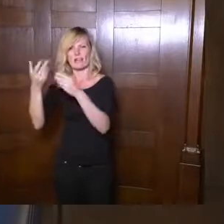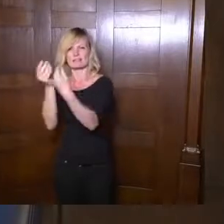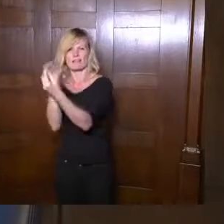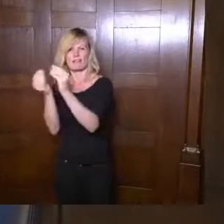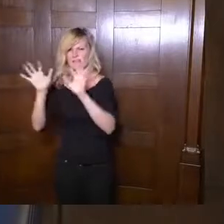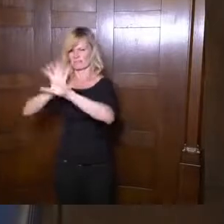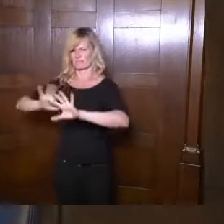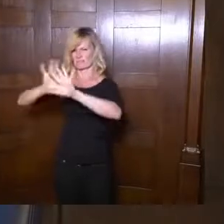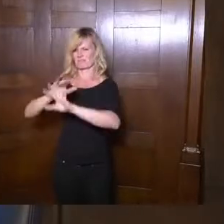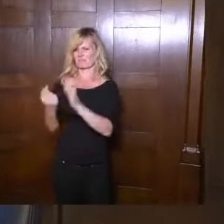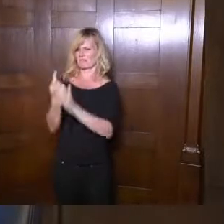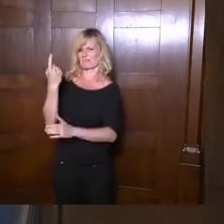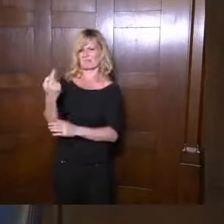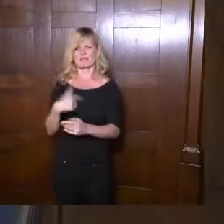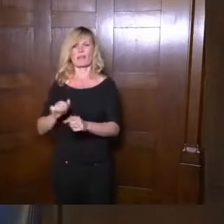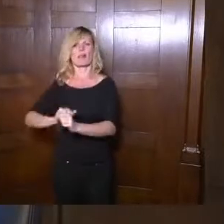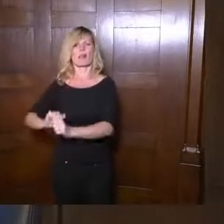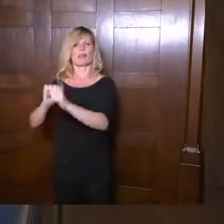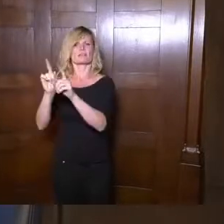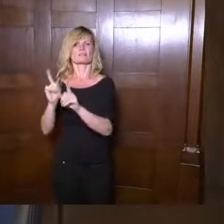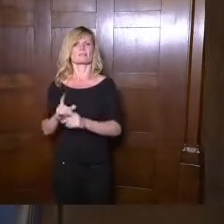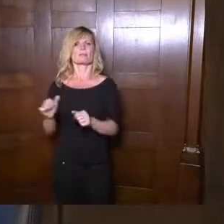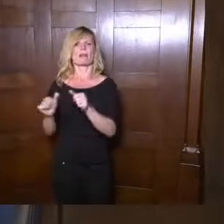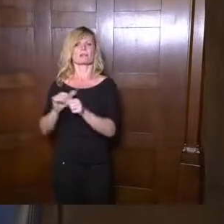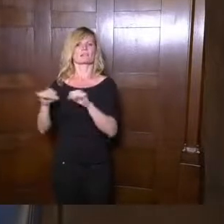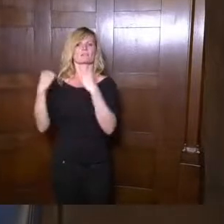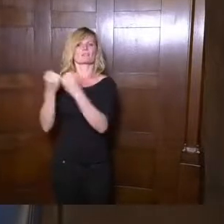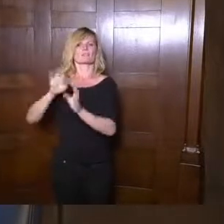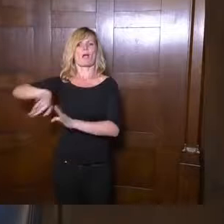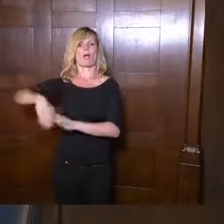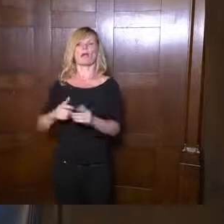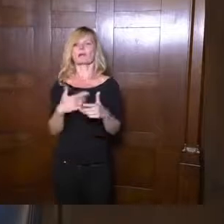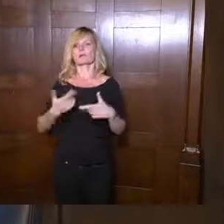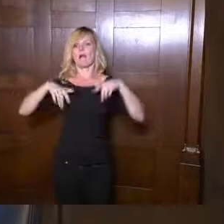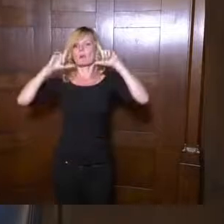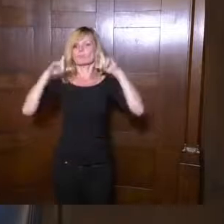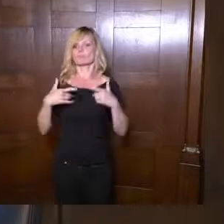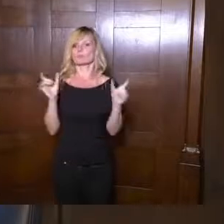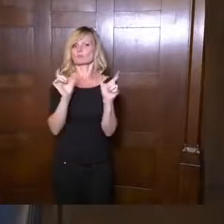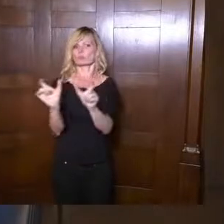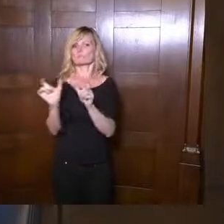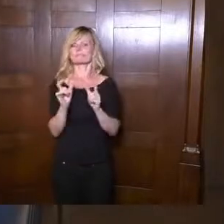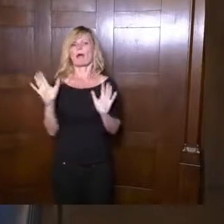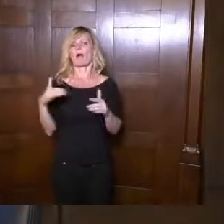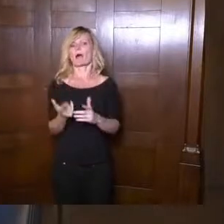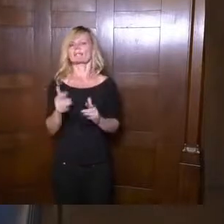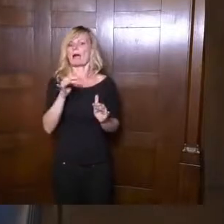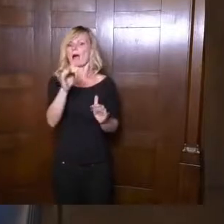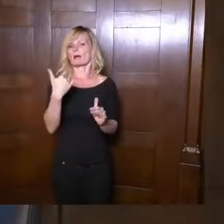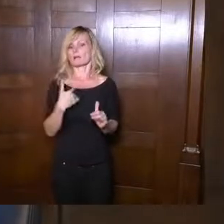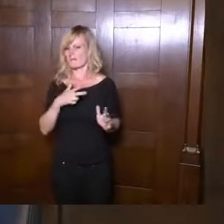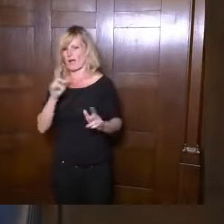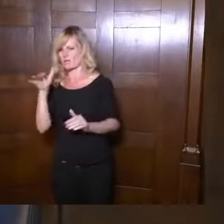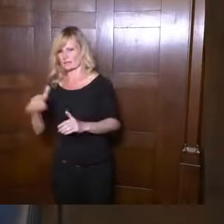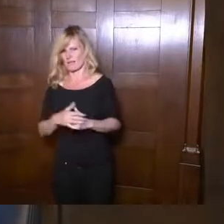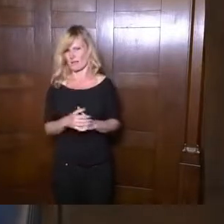Durch versuchte Vertuschung von Mangelsituationen für Schutzausrüstung oder Schutzmasken. Und durch